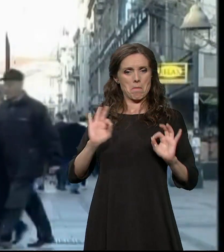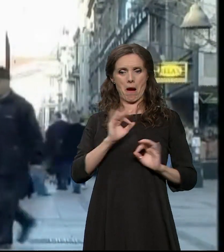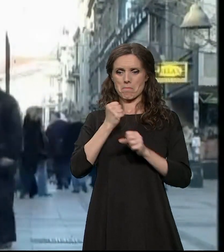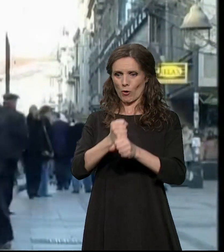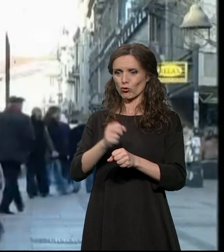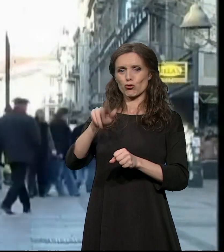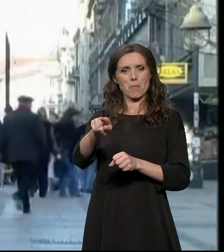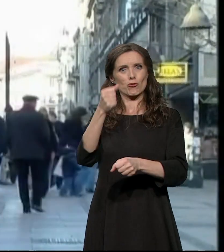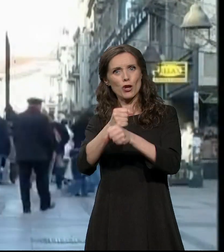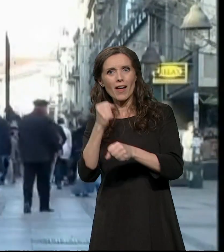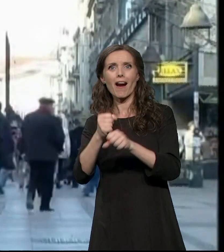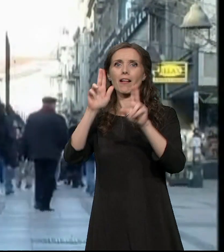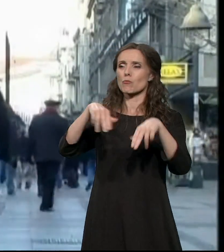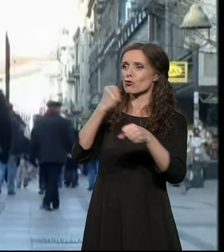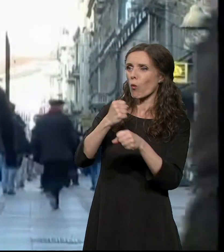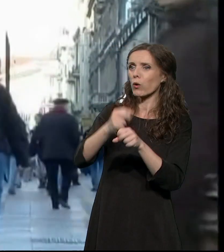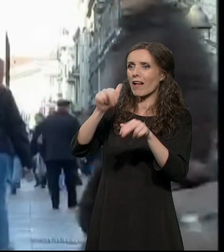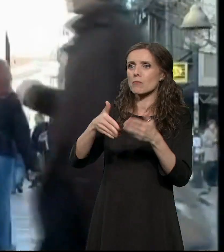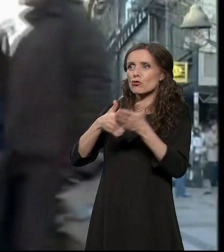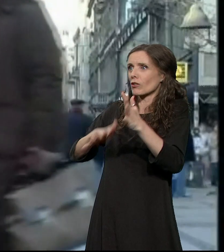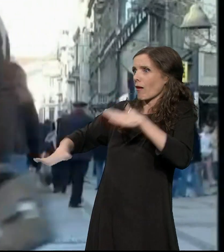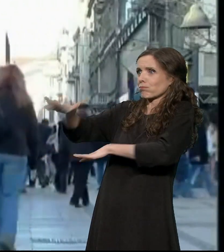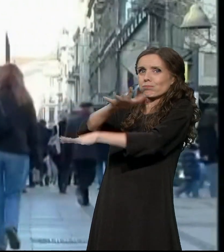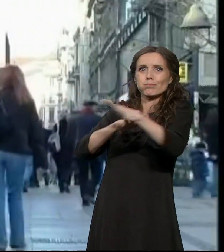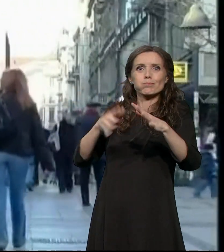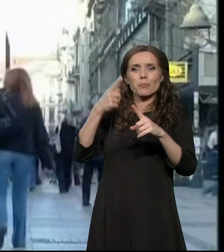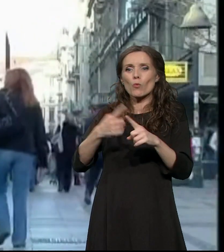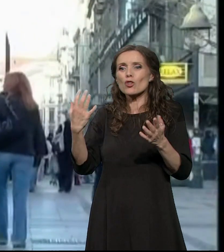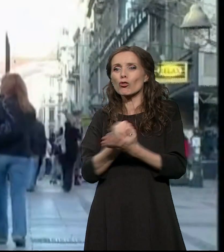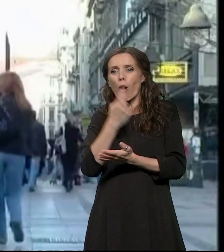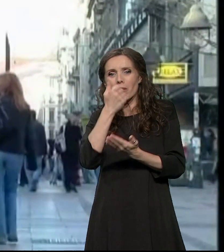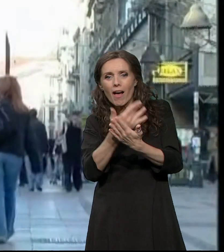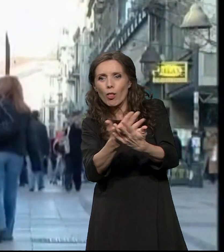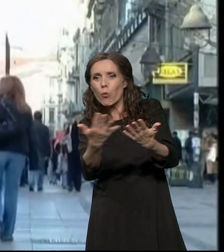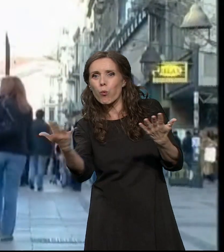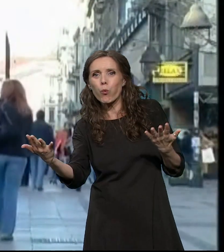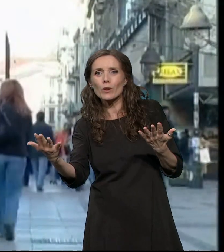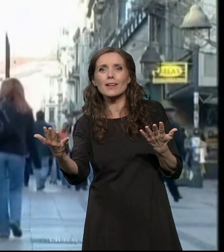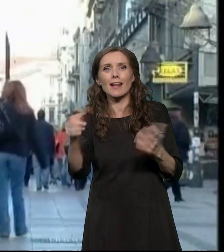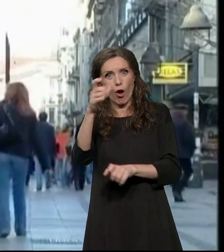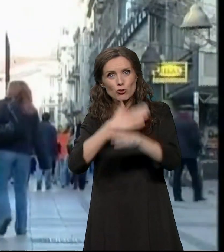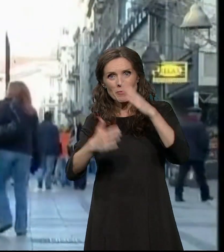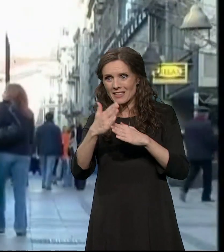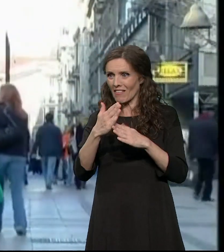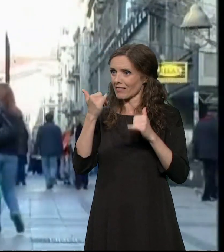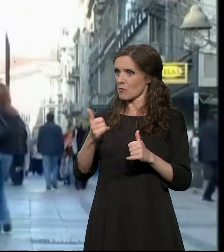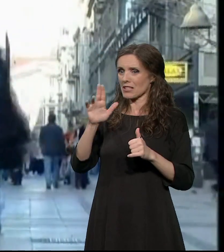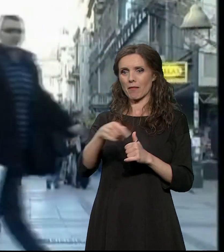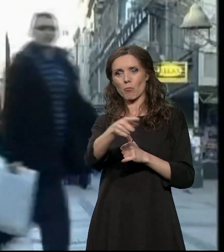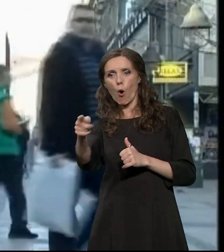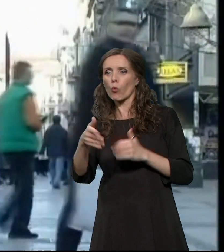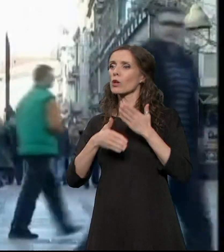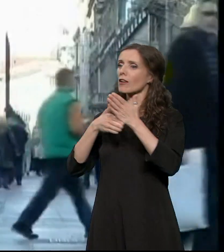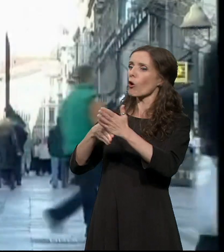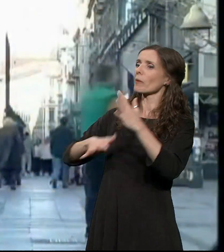sposobni da urade i kroz zapravo jednu vojsku novih ljudi koji mogu da dobrinesu opštem